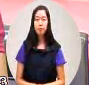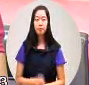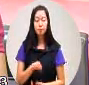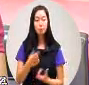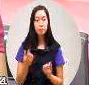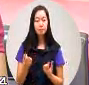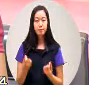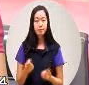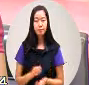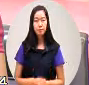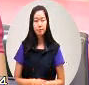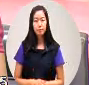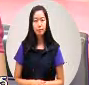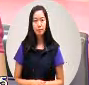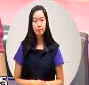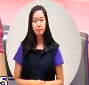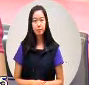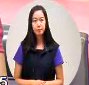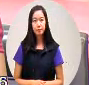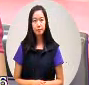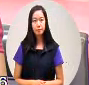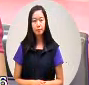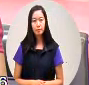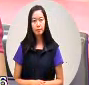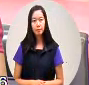边也是一样哦来再一个